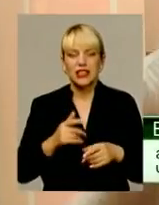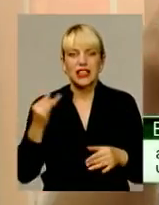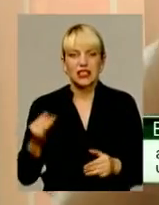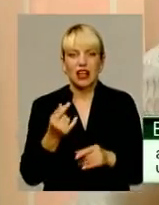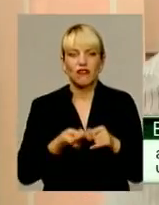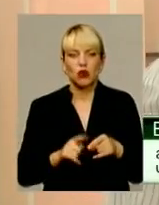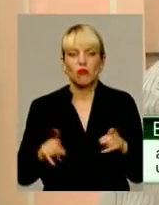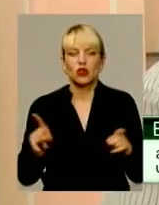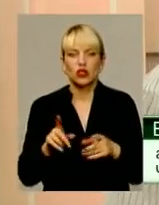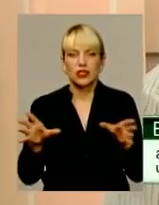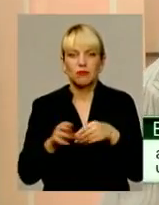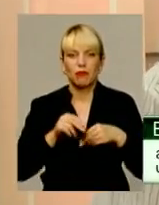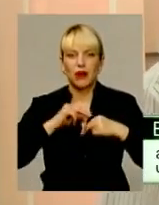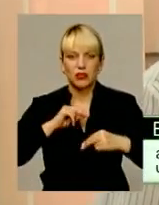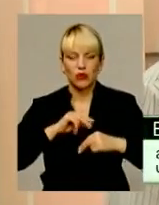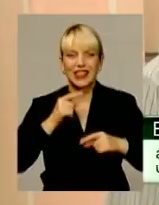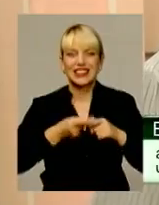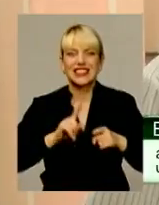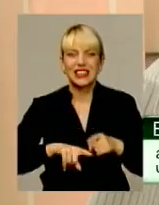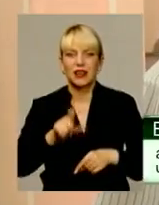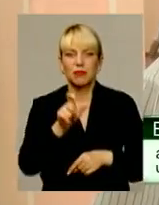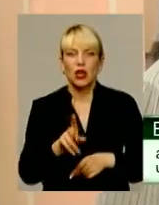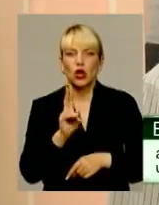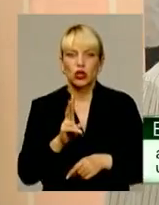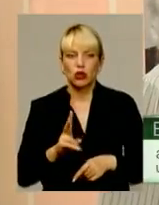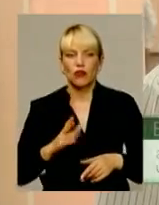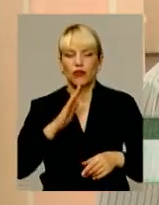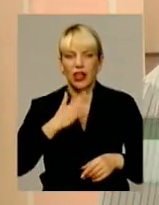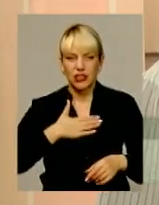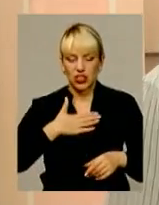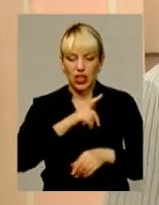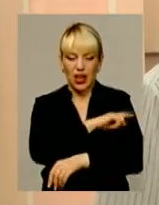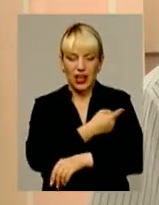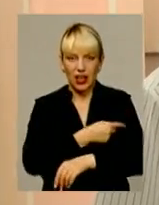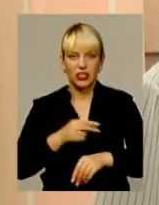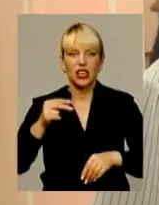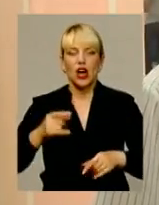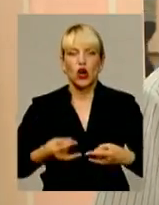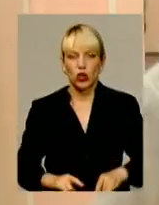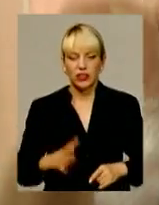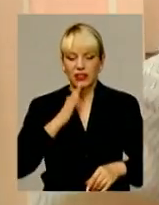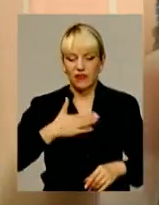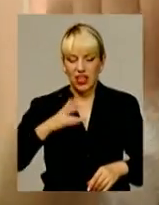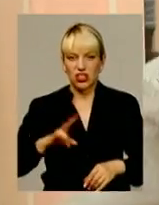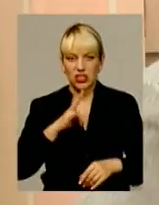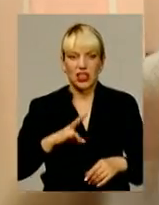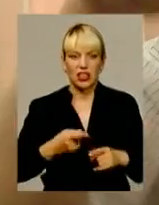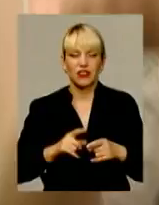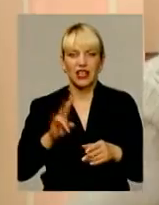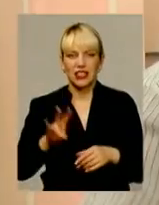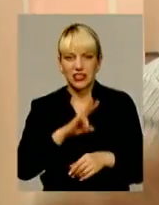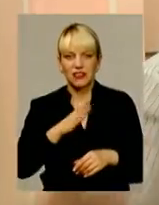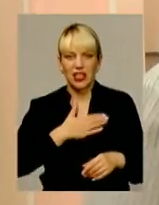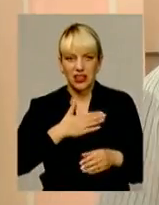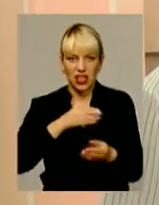співпрацювати з тим, хто в нашій лікарні родився, в нашій школі вчився, в нашій церкві хрестився і на нашому кладовищі